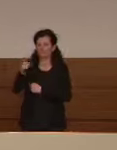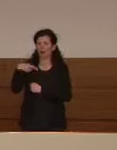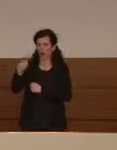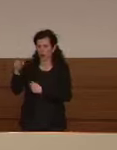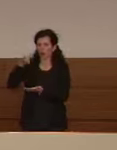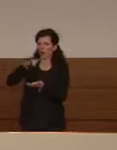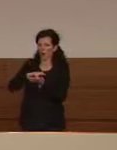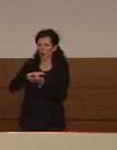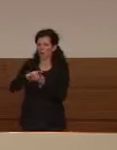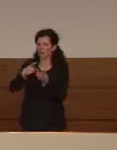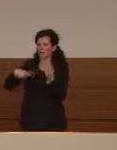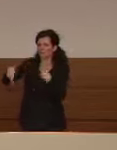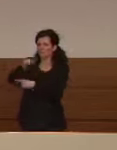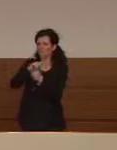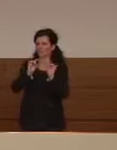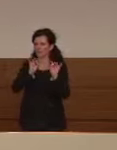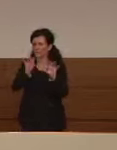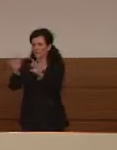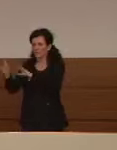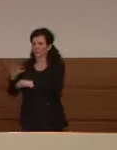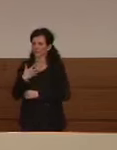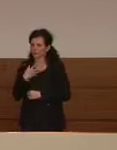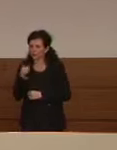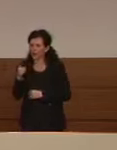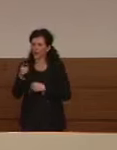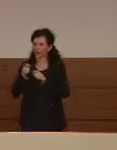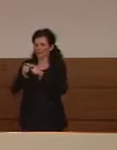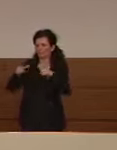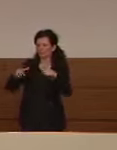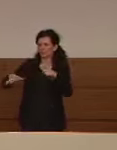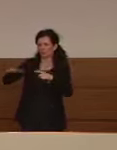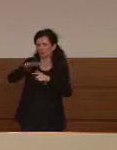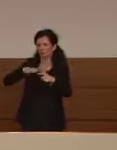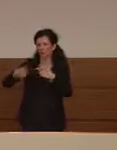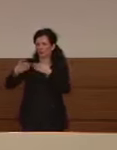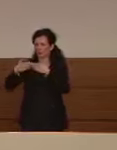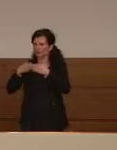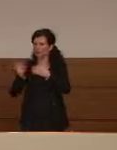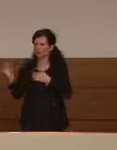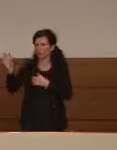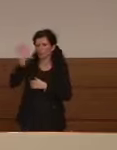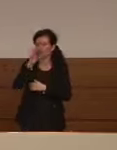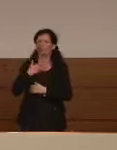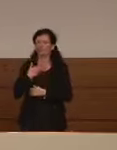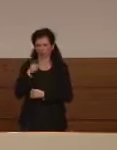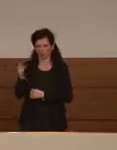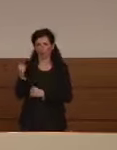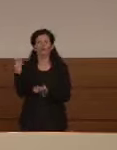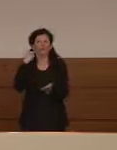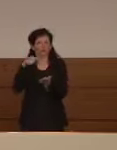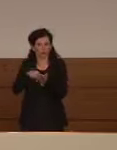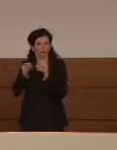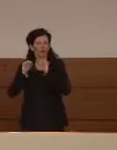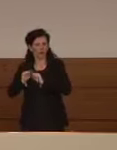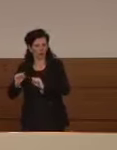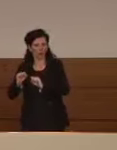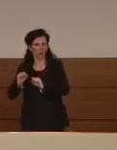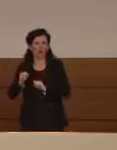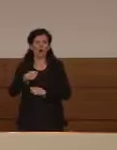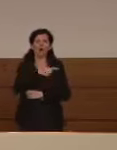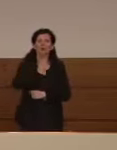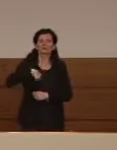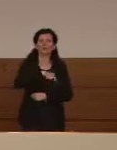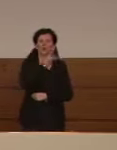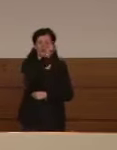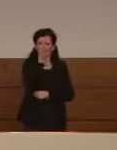circolare nei dintorni in altri paesi e tende a rientrare noi quindi avremo la tendenza alla